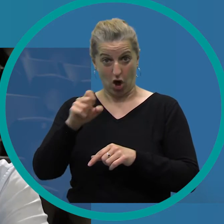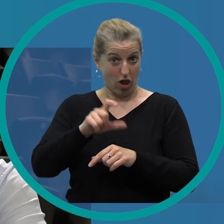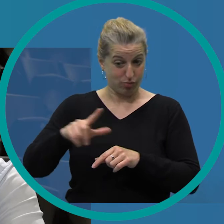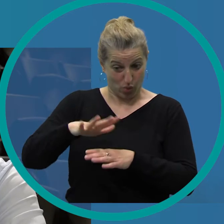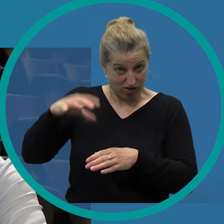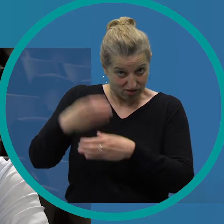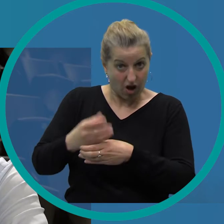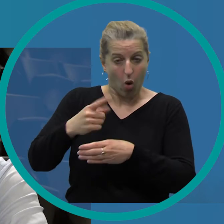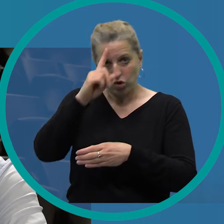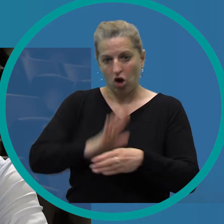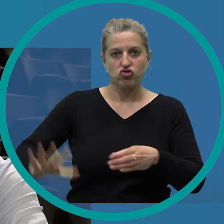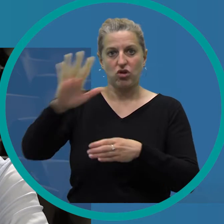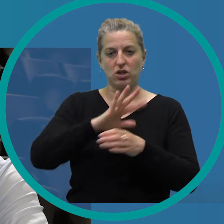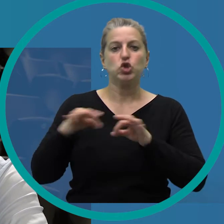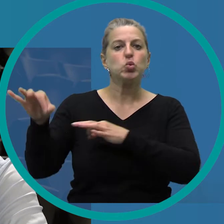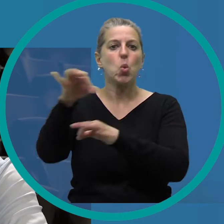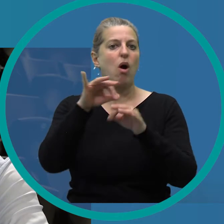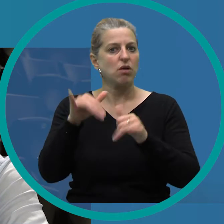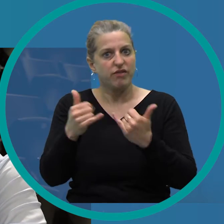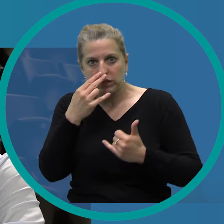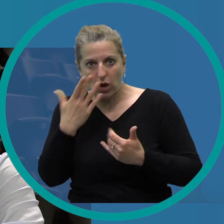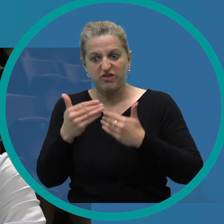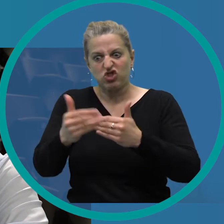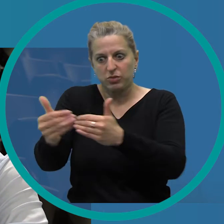gleichzeitig nicht nur unseren Standort im Blick haben, sondern die ganze Tour.